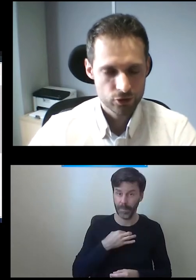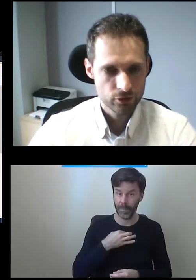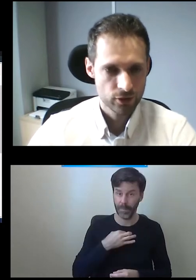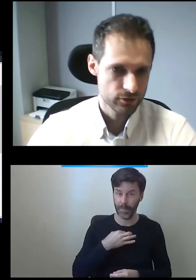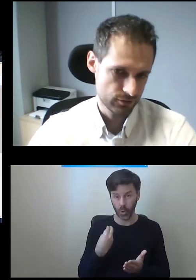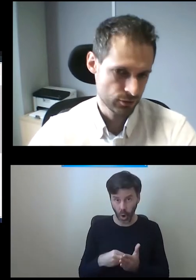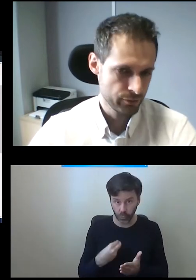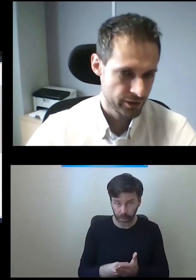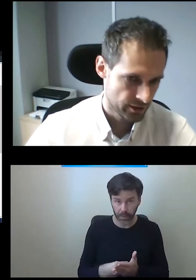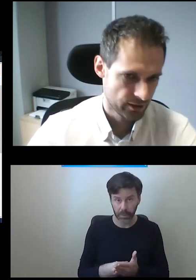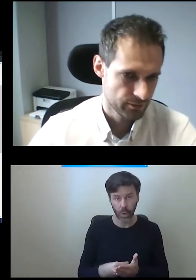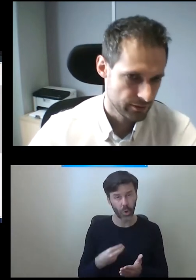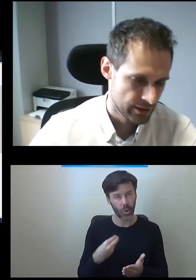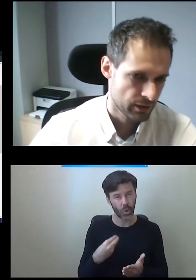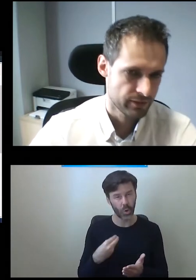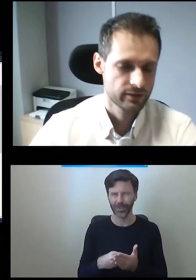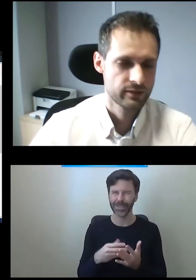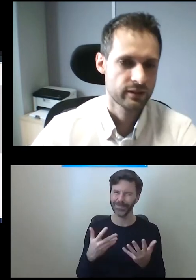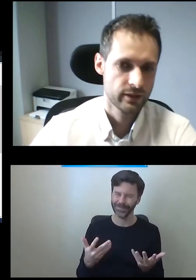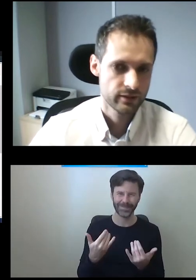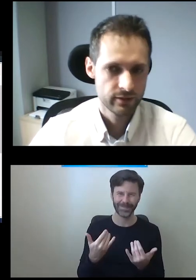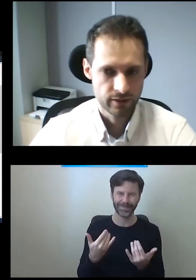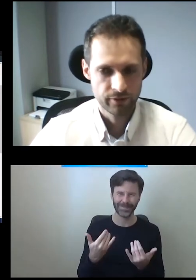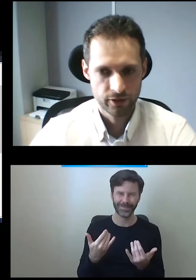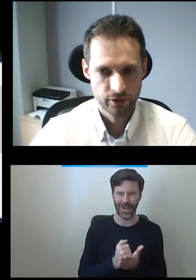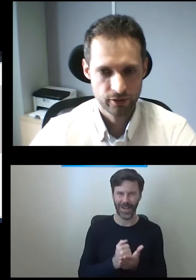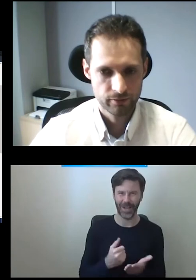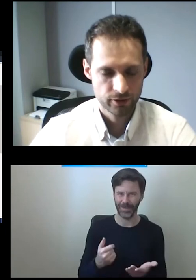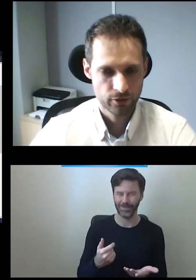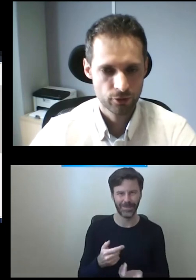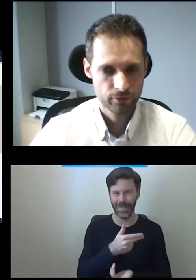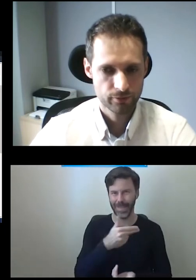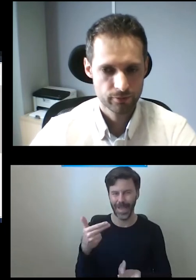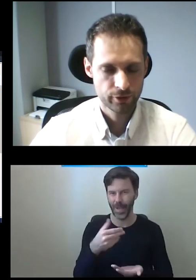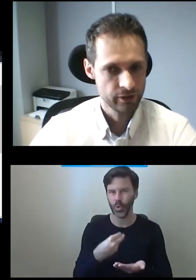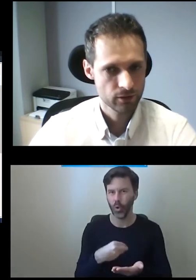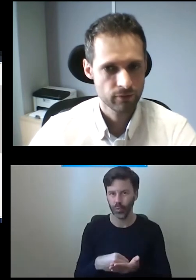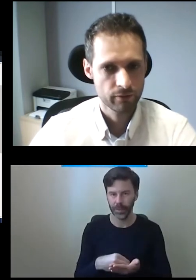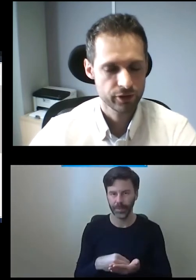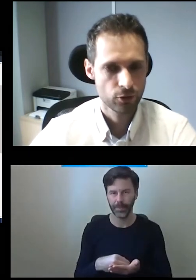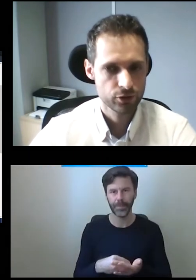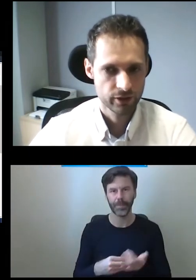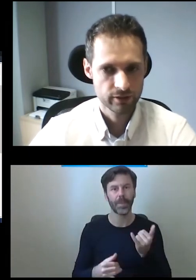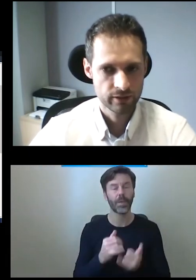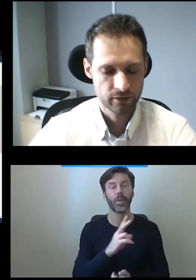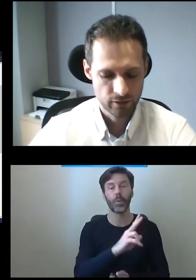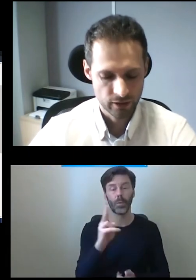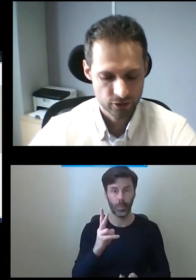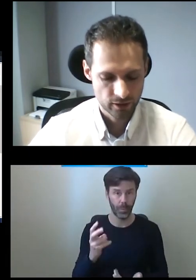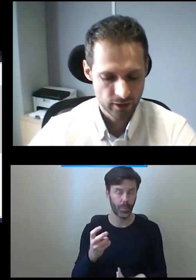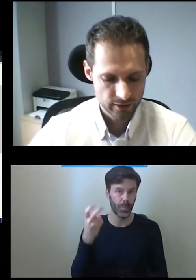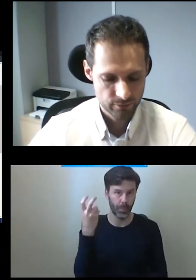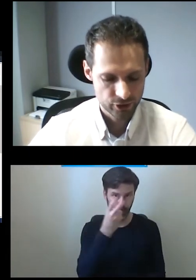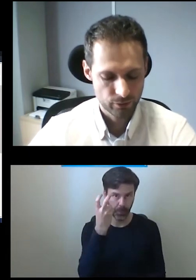Koszty to jest zupełnie inna sprawa tych wind. Jeśli kogoś by interesowały właśnie koszty tych wind,